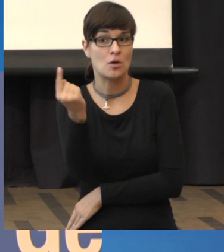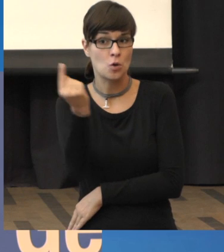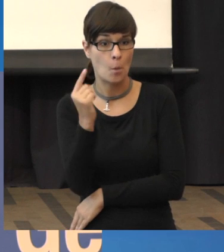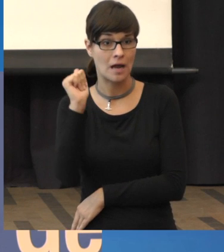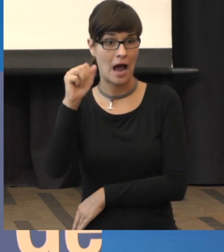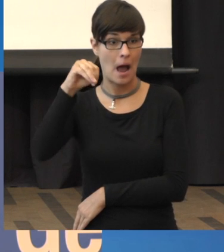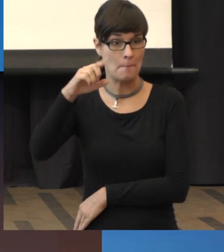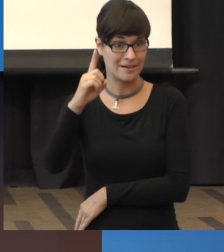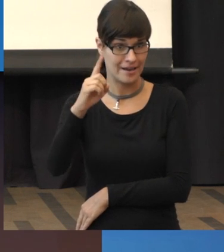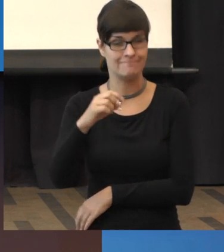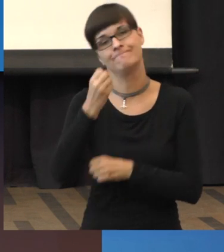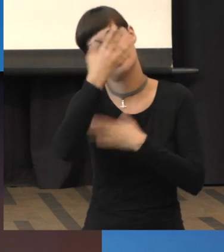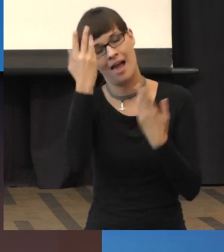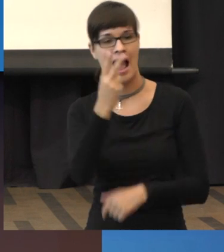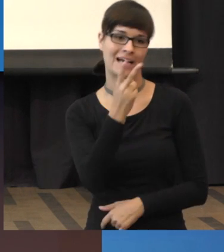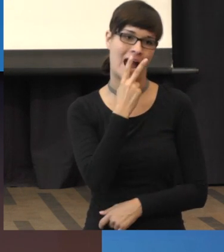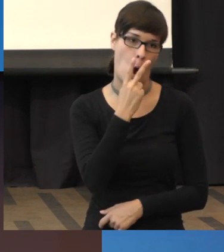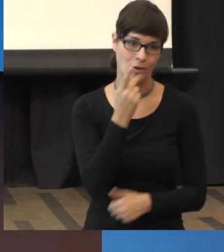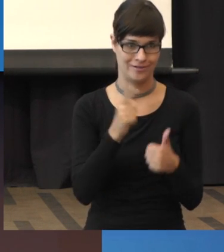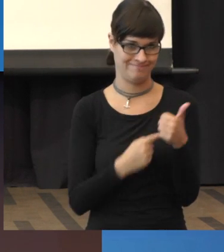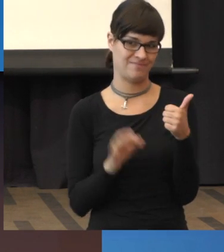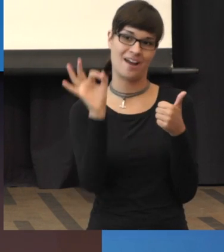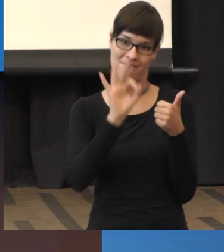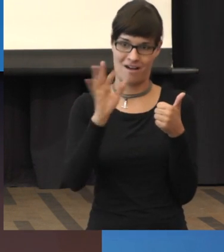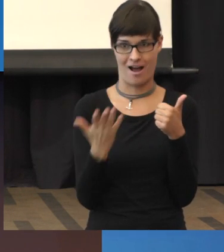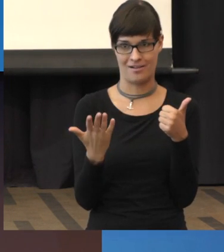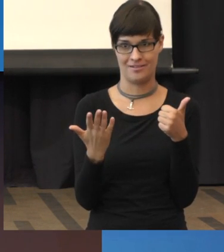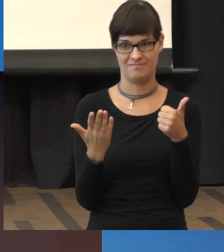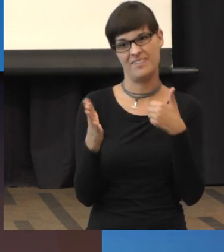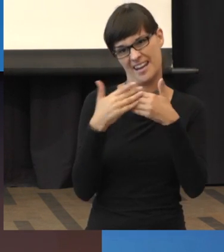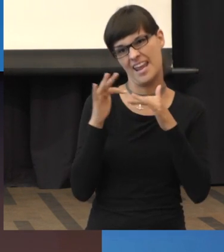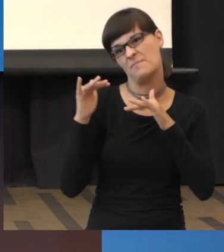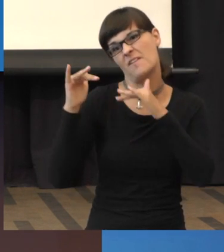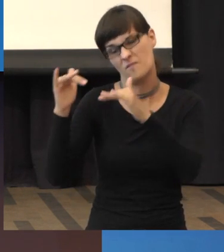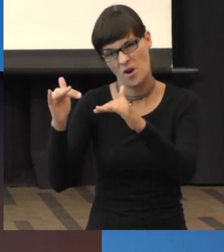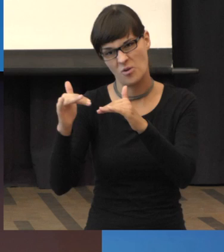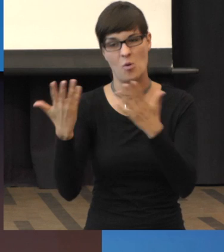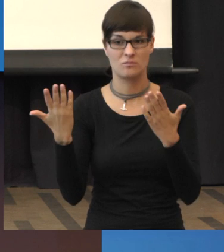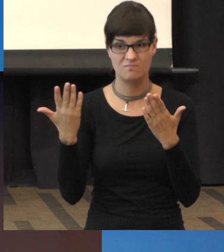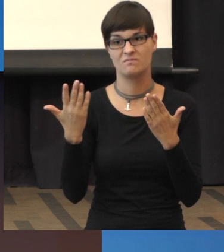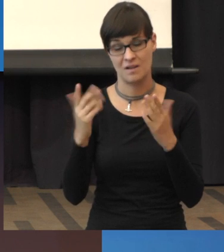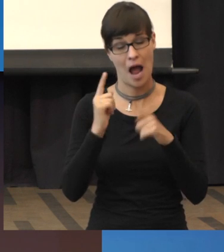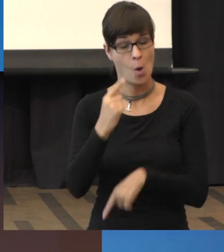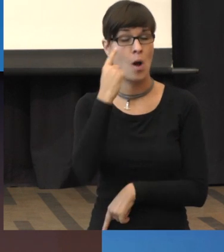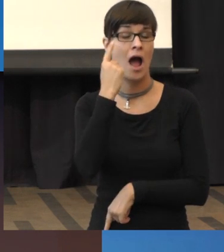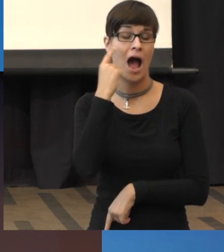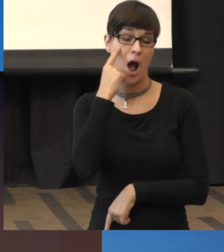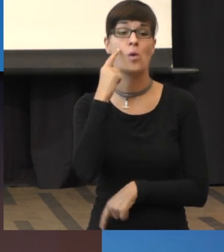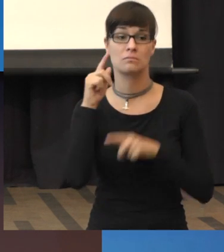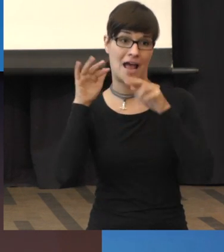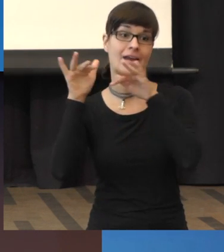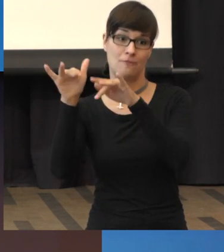Also Rauchen. Rauchen hat neben anderen Nebenwirkungen, wie Sie alle wissen, auch erheblichen Einfluss auf die